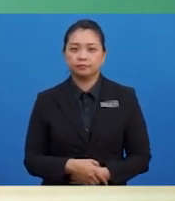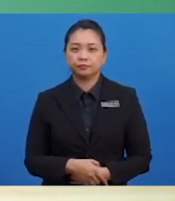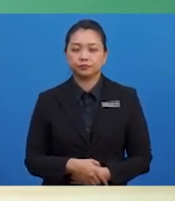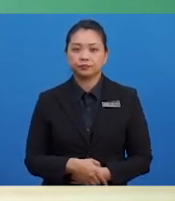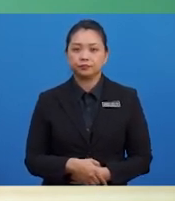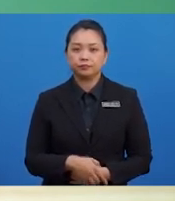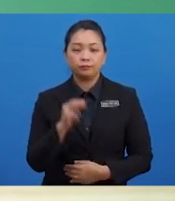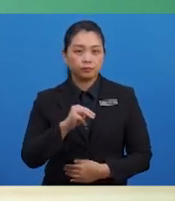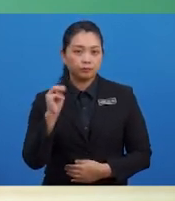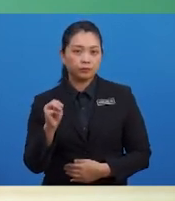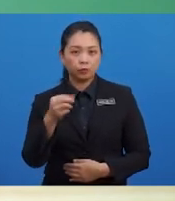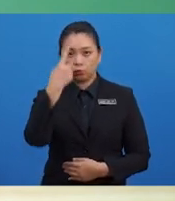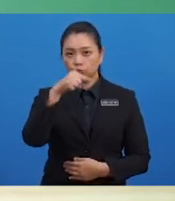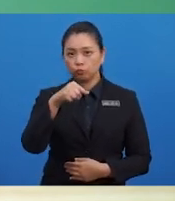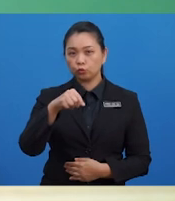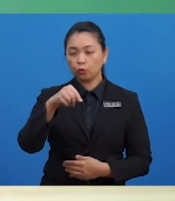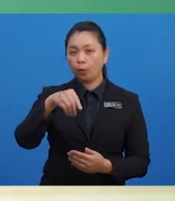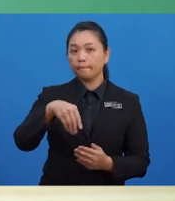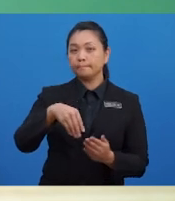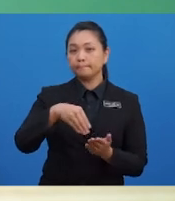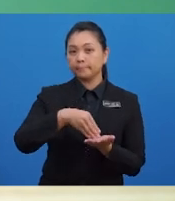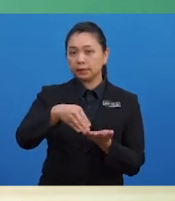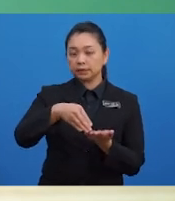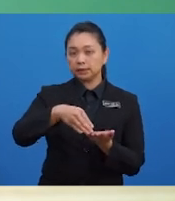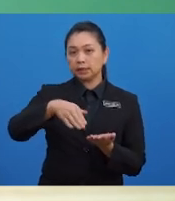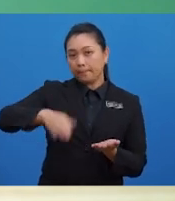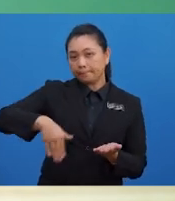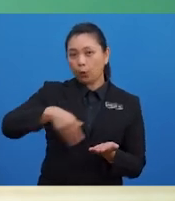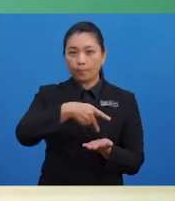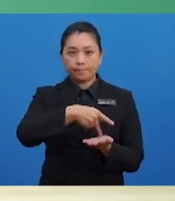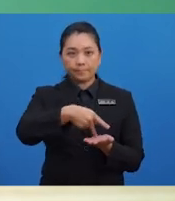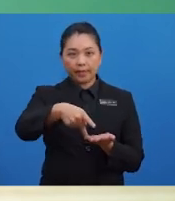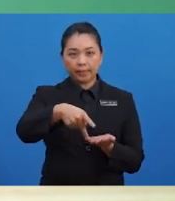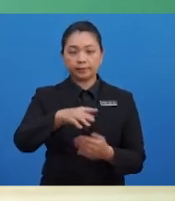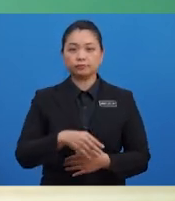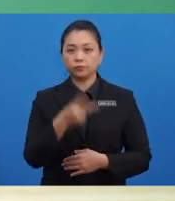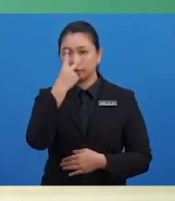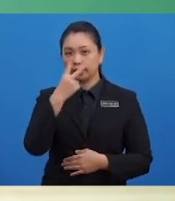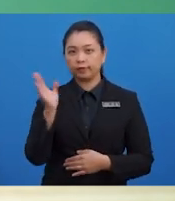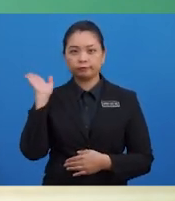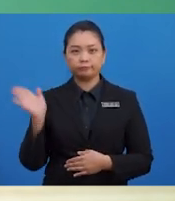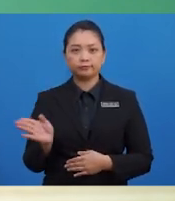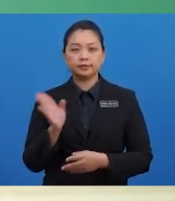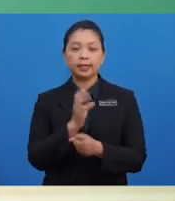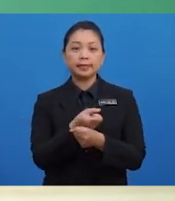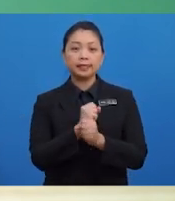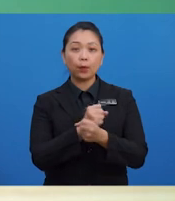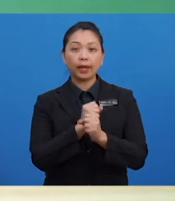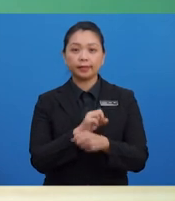Murid-murid, untuk item belanja belum bayar, akaun yang didebitkan ialah akaun sewa.